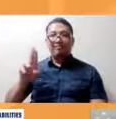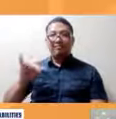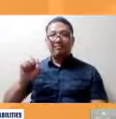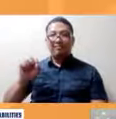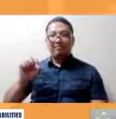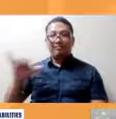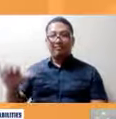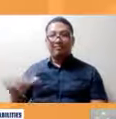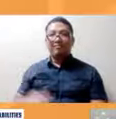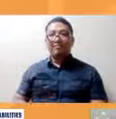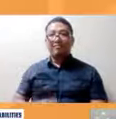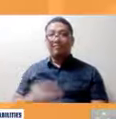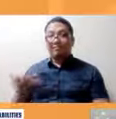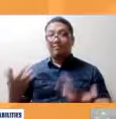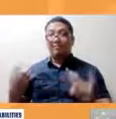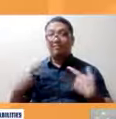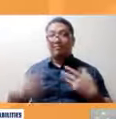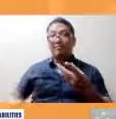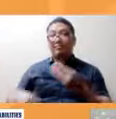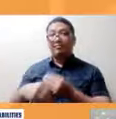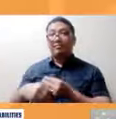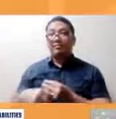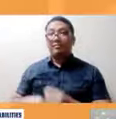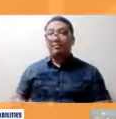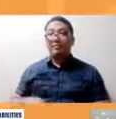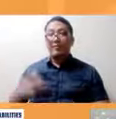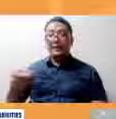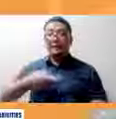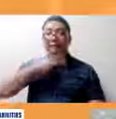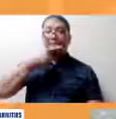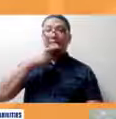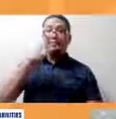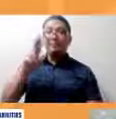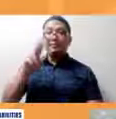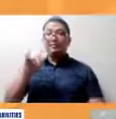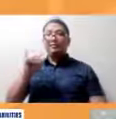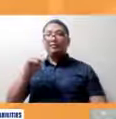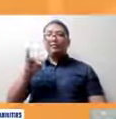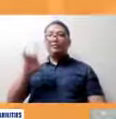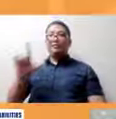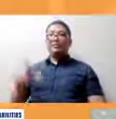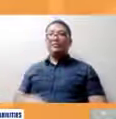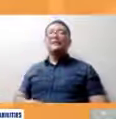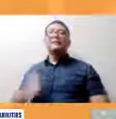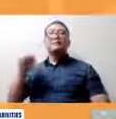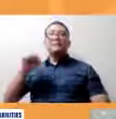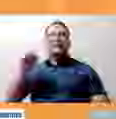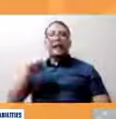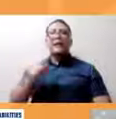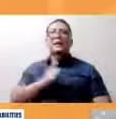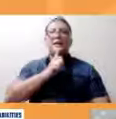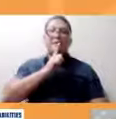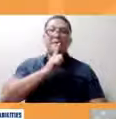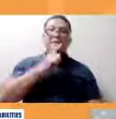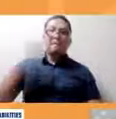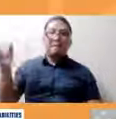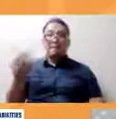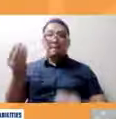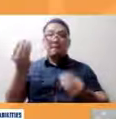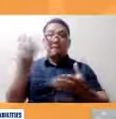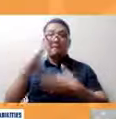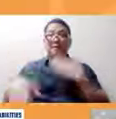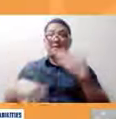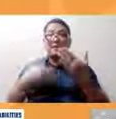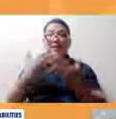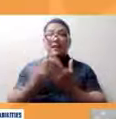gustong idagdag sa nasabi ni Sir Ranil Yeah actually nasabi na nila lahat ng mga